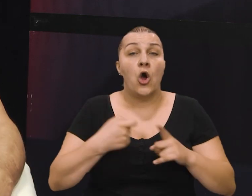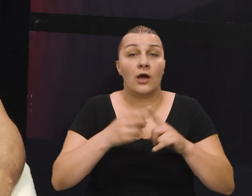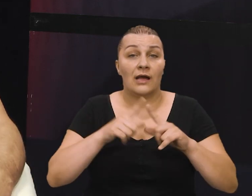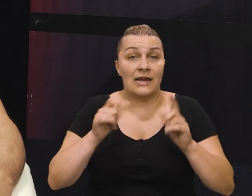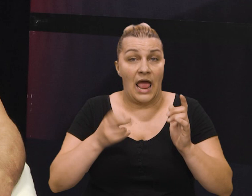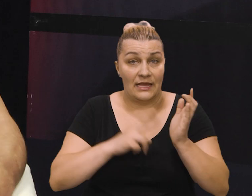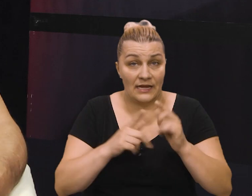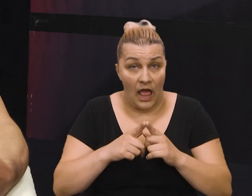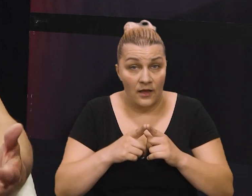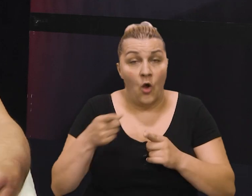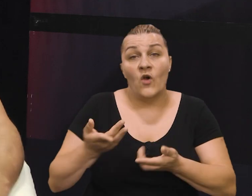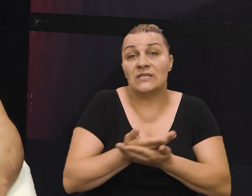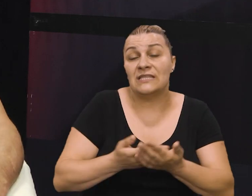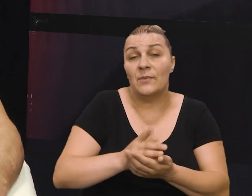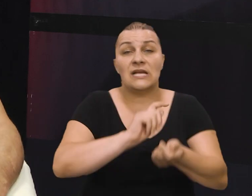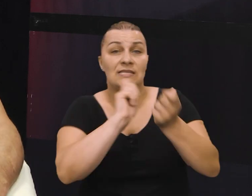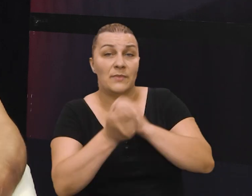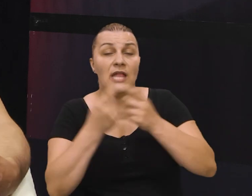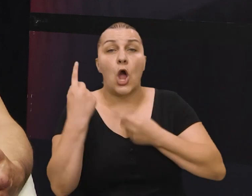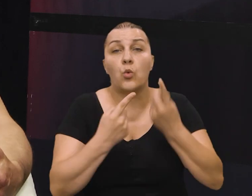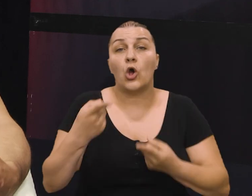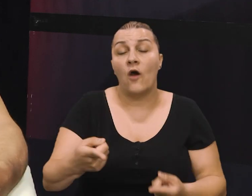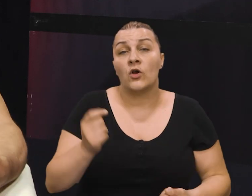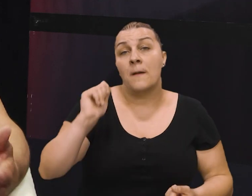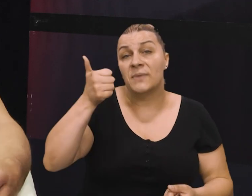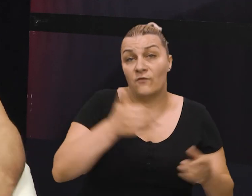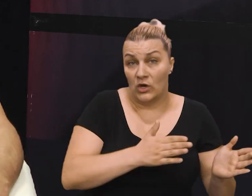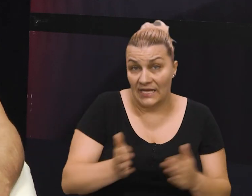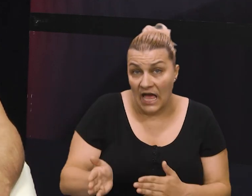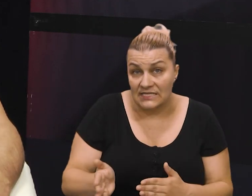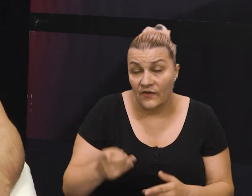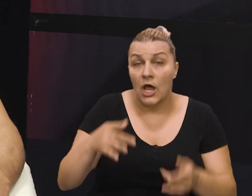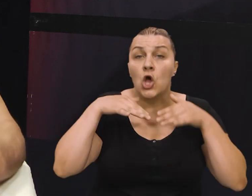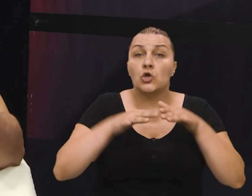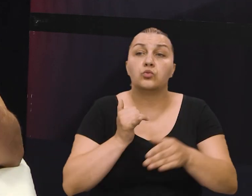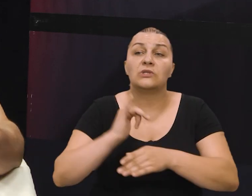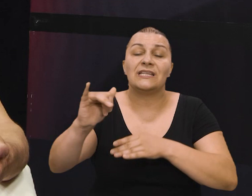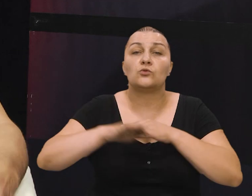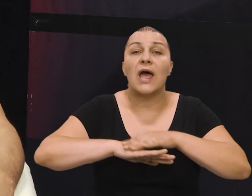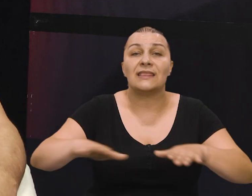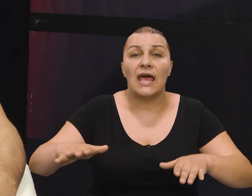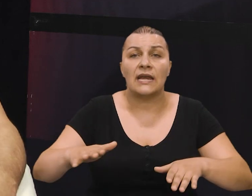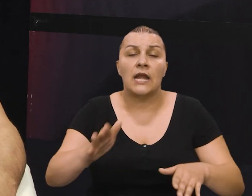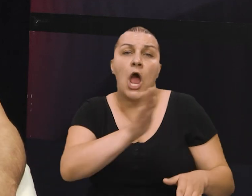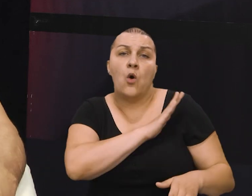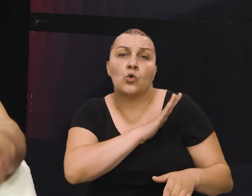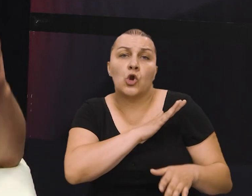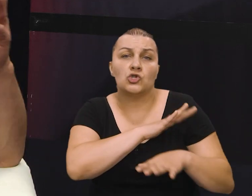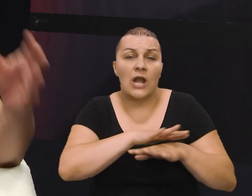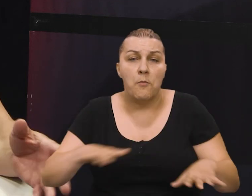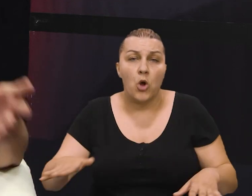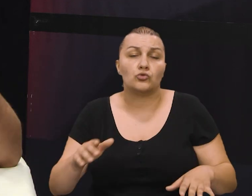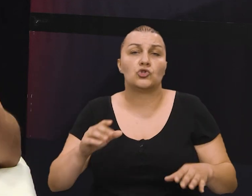gdje se iz temelja mijenja i pozicija ili uloga i toga prvog Hrvatskog redastvenika, gdje ljudi idu na teren ugrožena područja